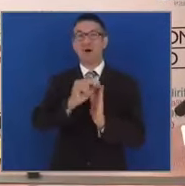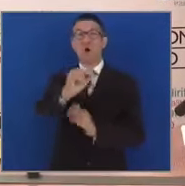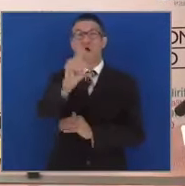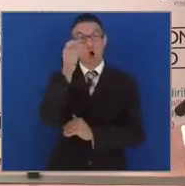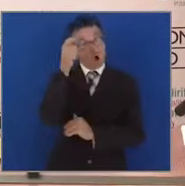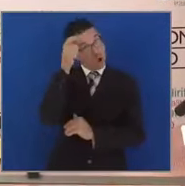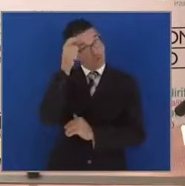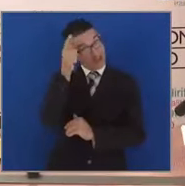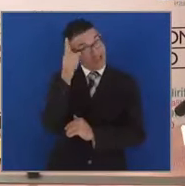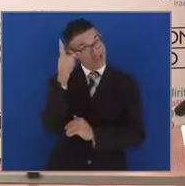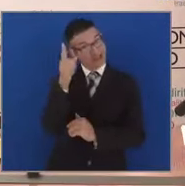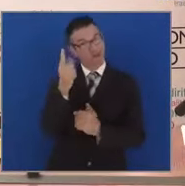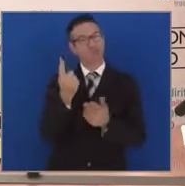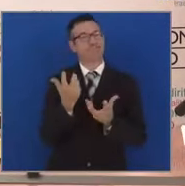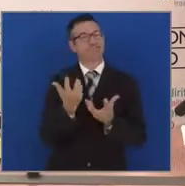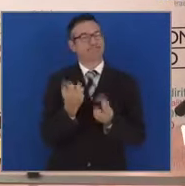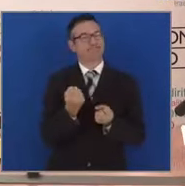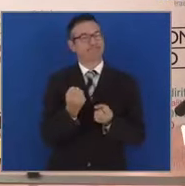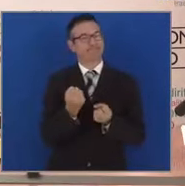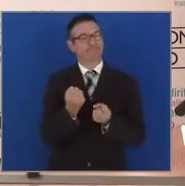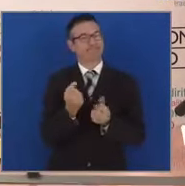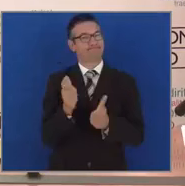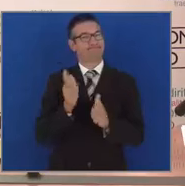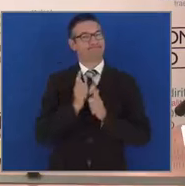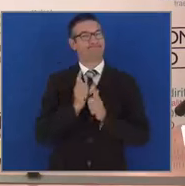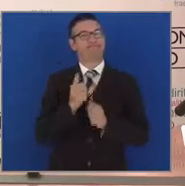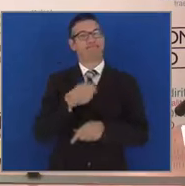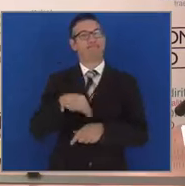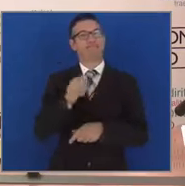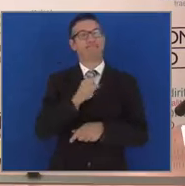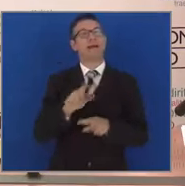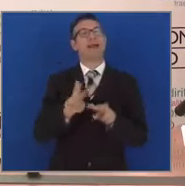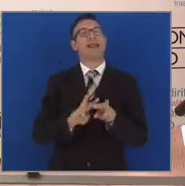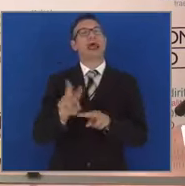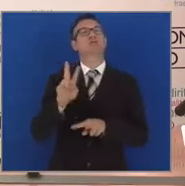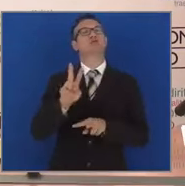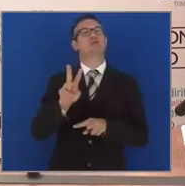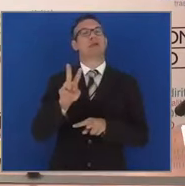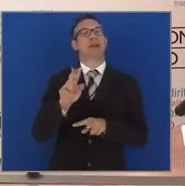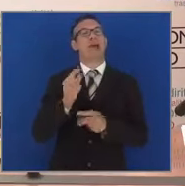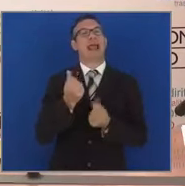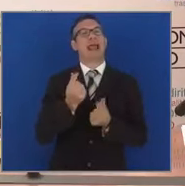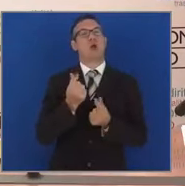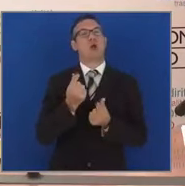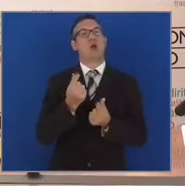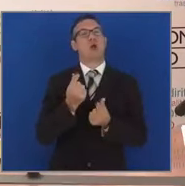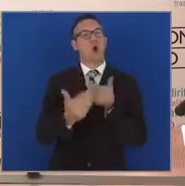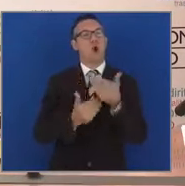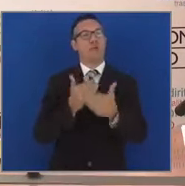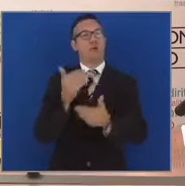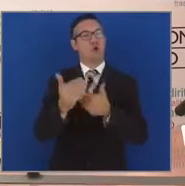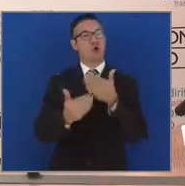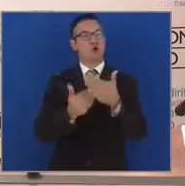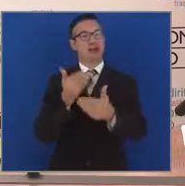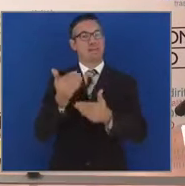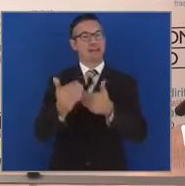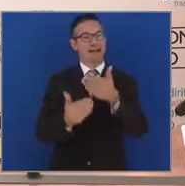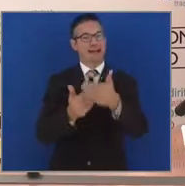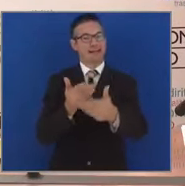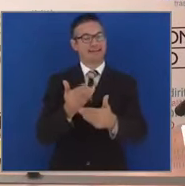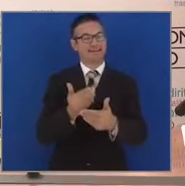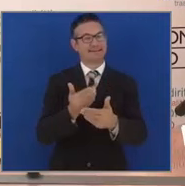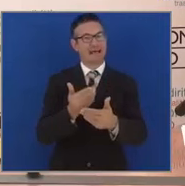per la ripresa del nostro sistema economico nazionale, scommettendo, tra le altre cose, su due